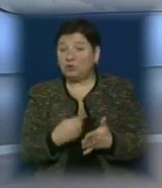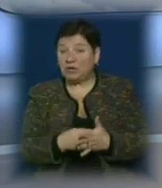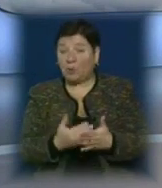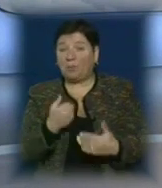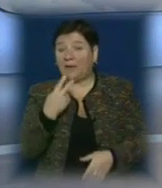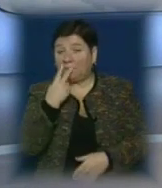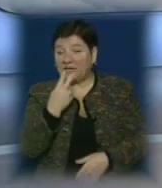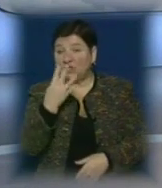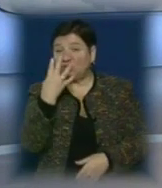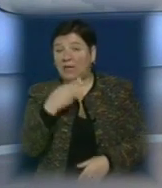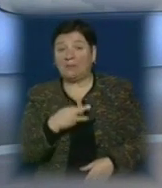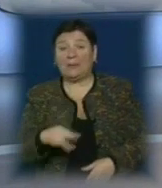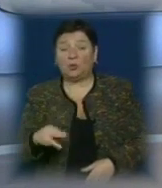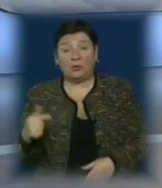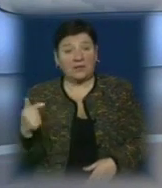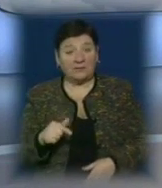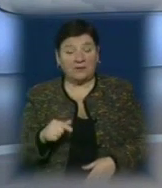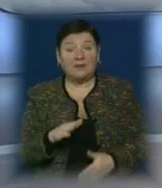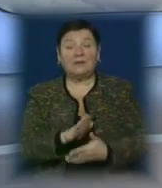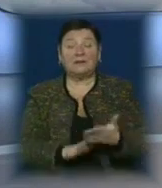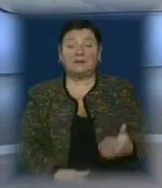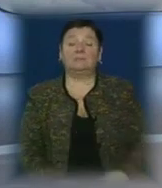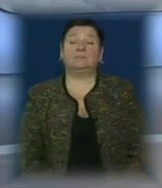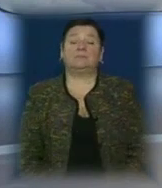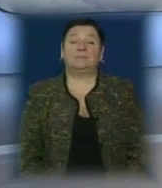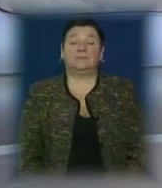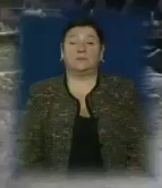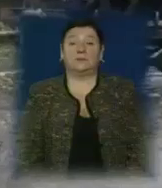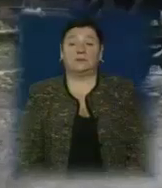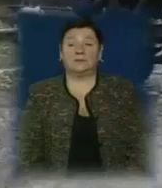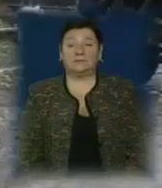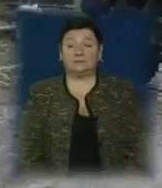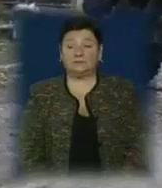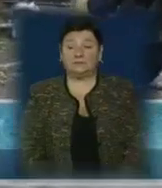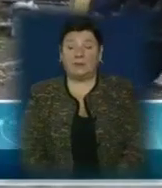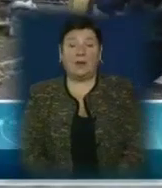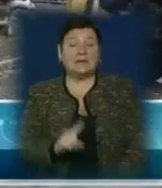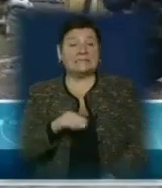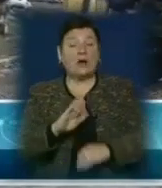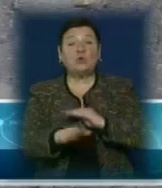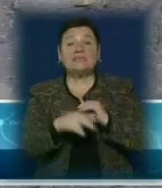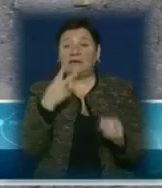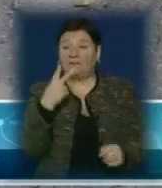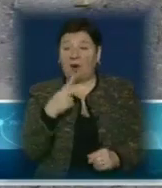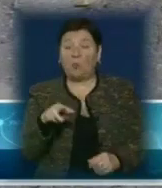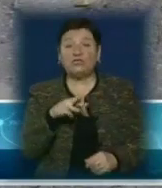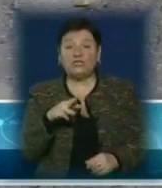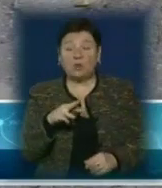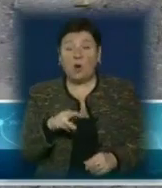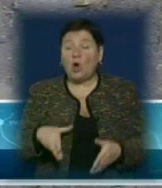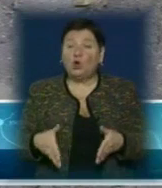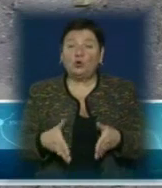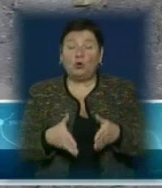передбачено 4 мільйони гривень. Деталі в наступному сюжеті. За останні два роки у Міжгірському районі дороги не